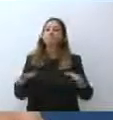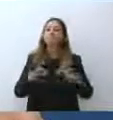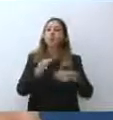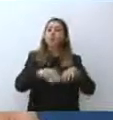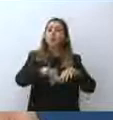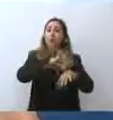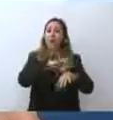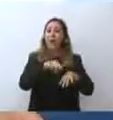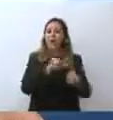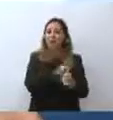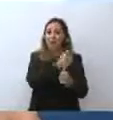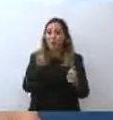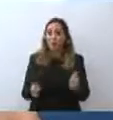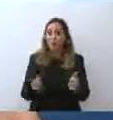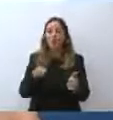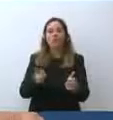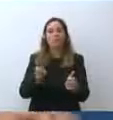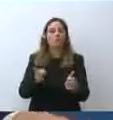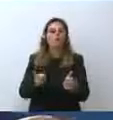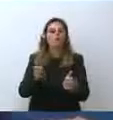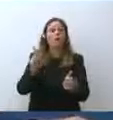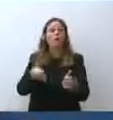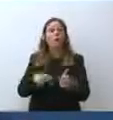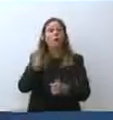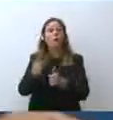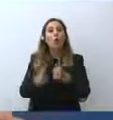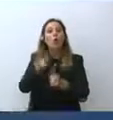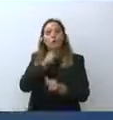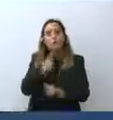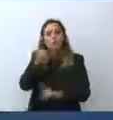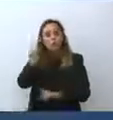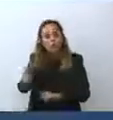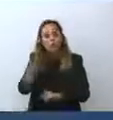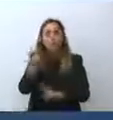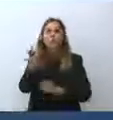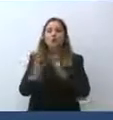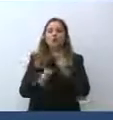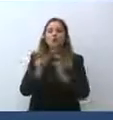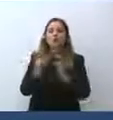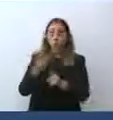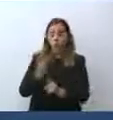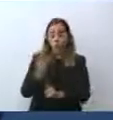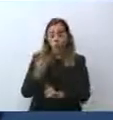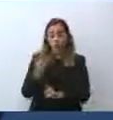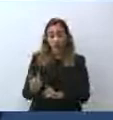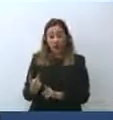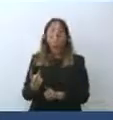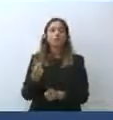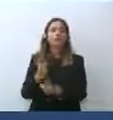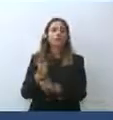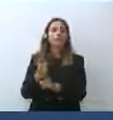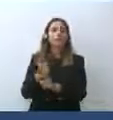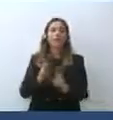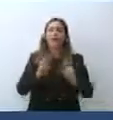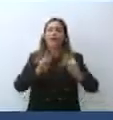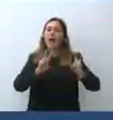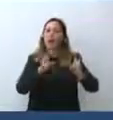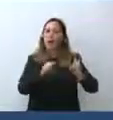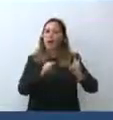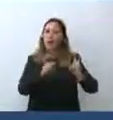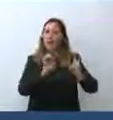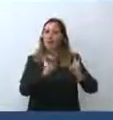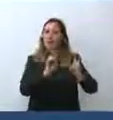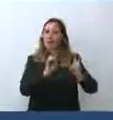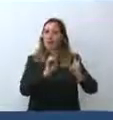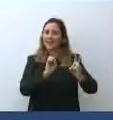Abbiamo avviato i concorsi per l'anno prossimo, in modo in due anni da chiudere completamente la tematica del tempo